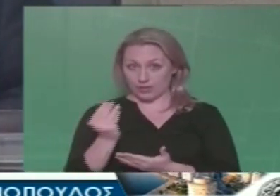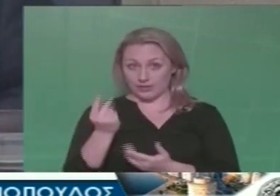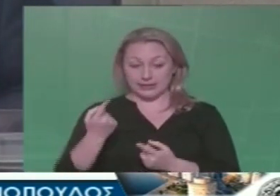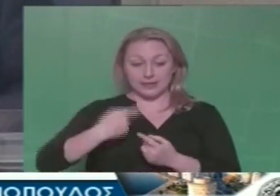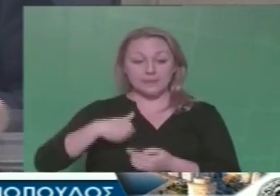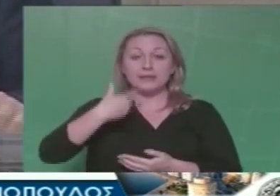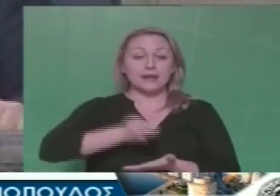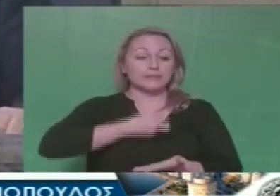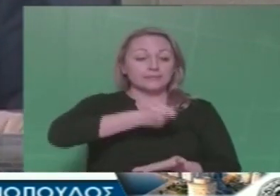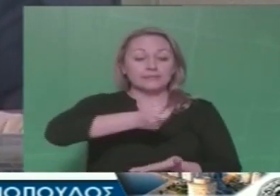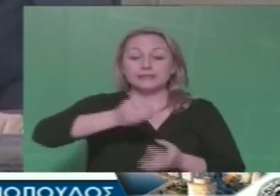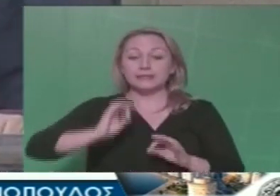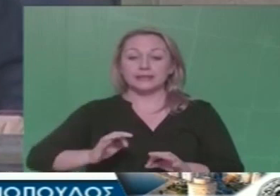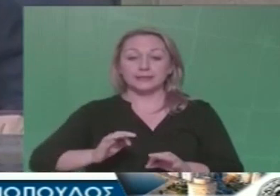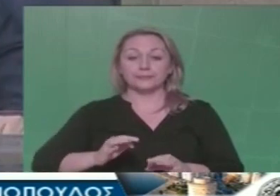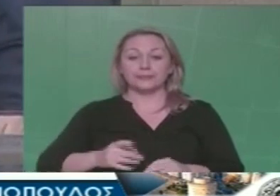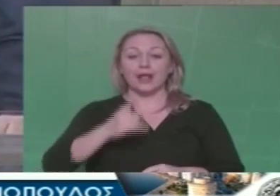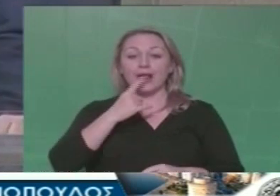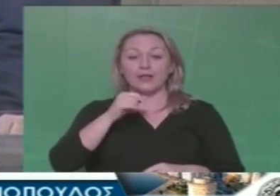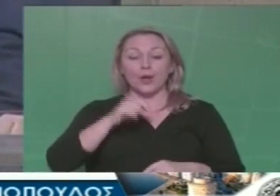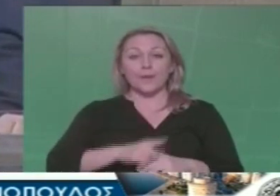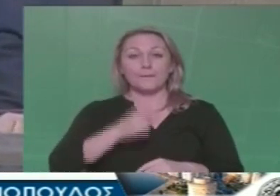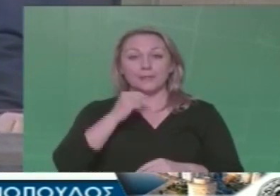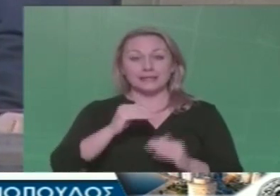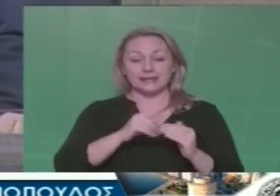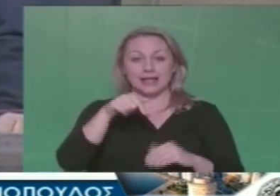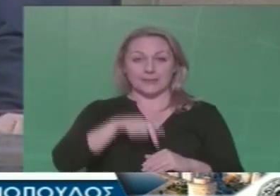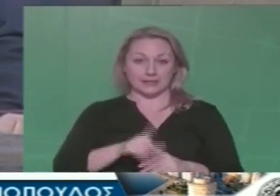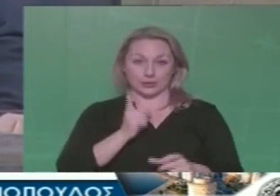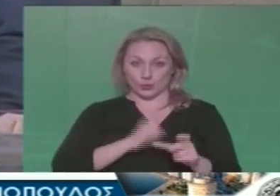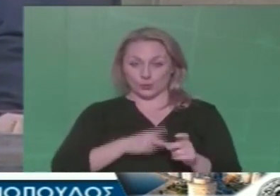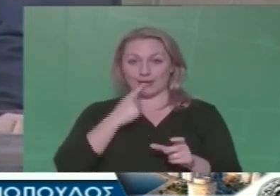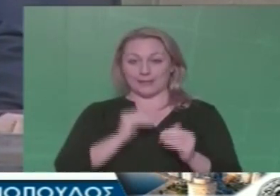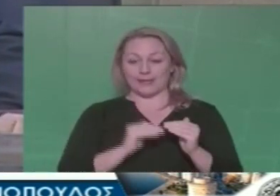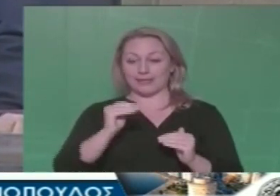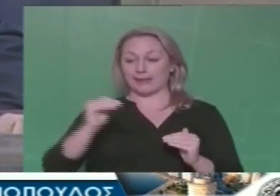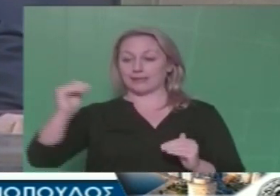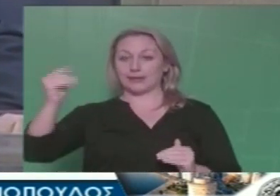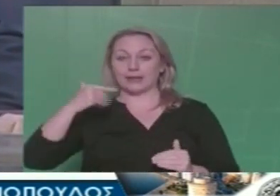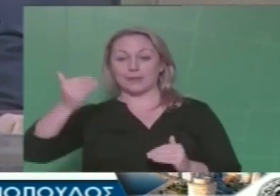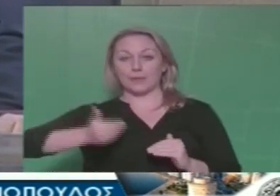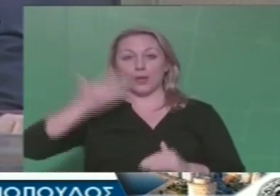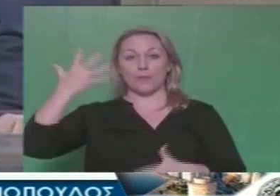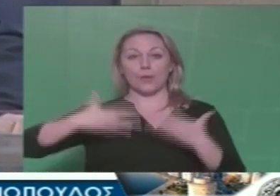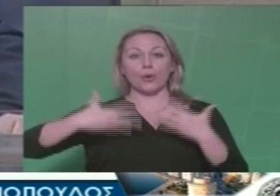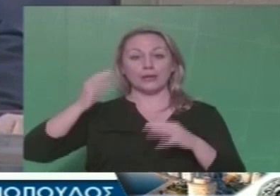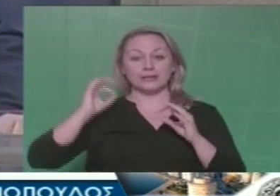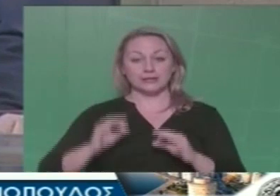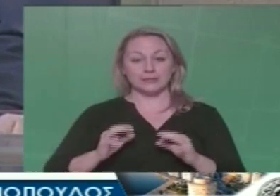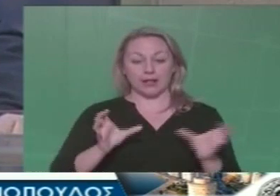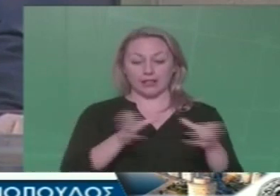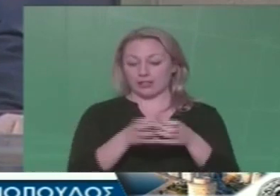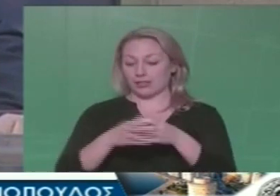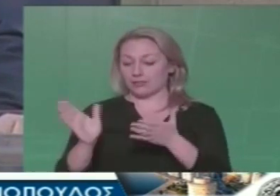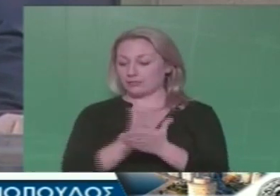Είναι αυτό που εμείς ονομάζουμε σαν ταξικότητα του προϋπολογισμού, γιατί οι προϋπολογισμοί που συνηθίσαμε είναι